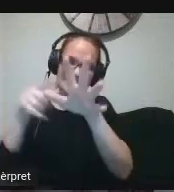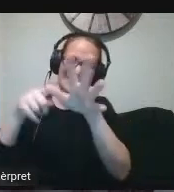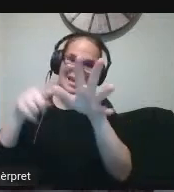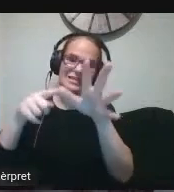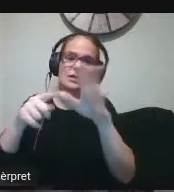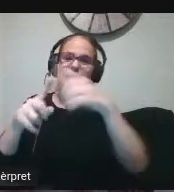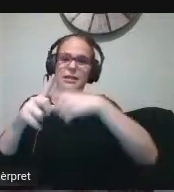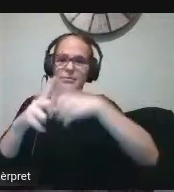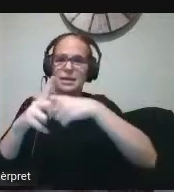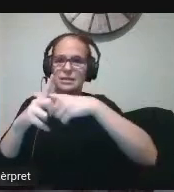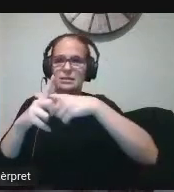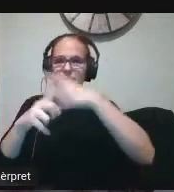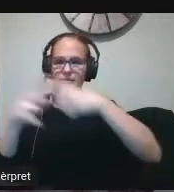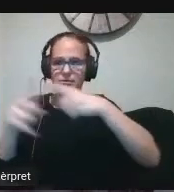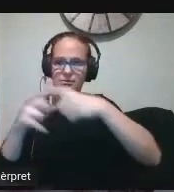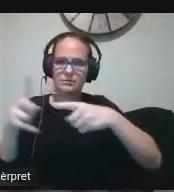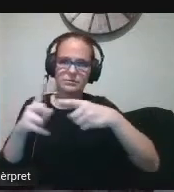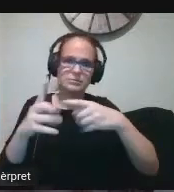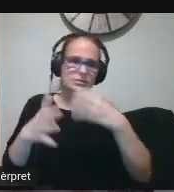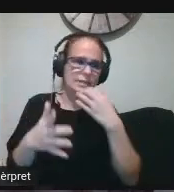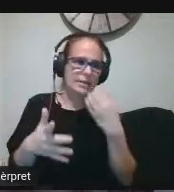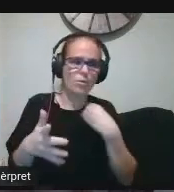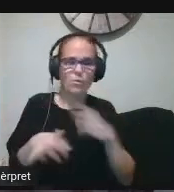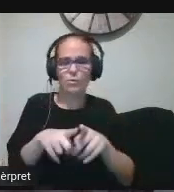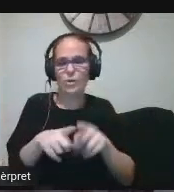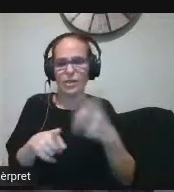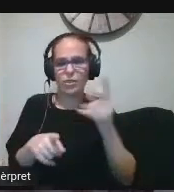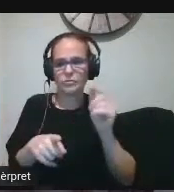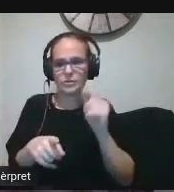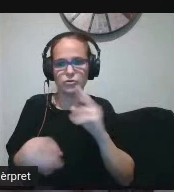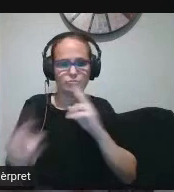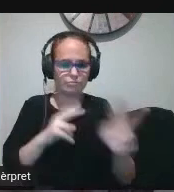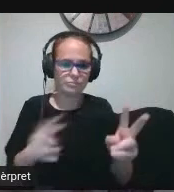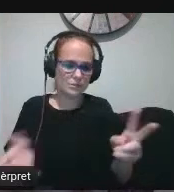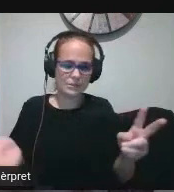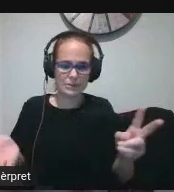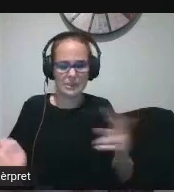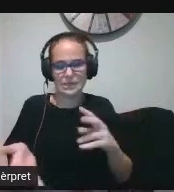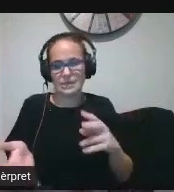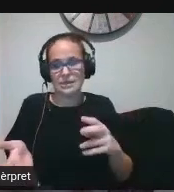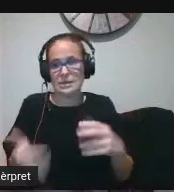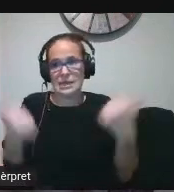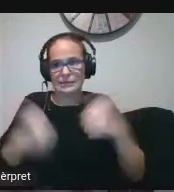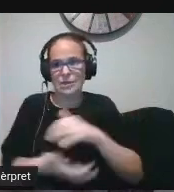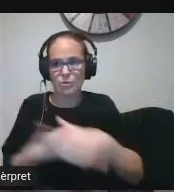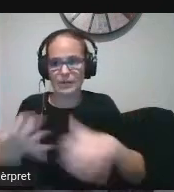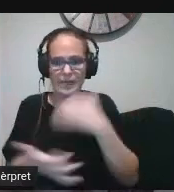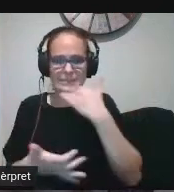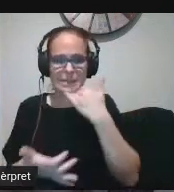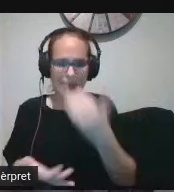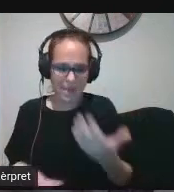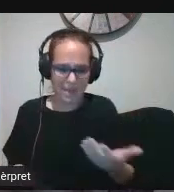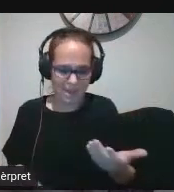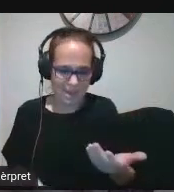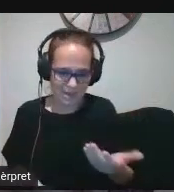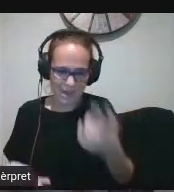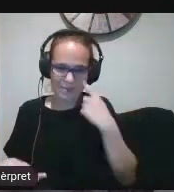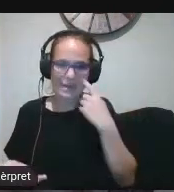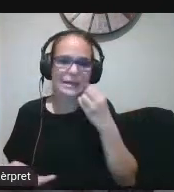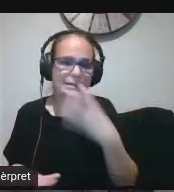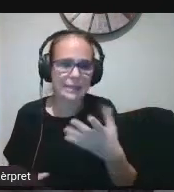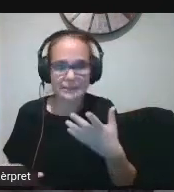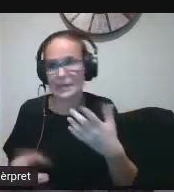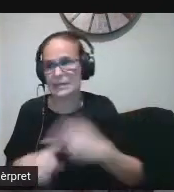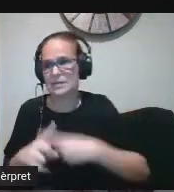per tant clar fer una mitjana així amb dos minuts com us hem dit era un repte una mica complicat espessament llançat per provocar una mica de dir ostres